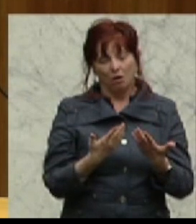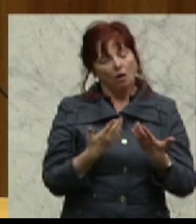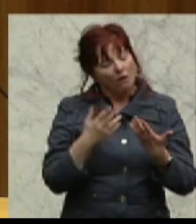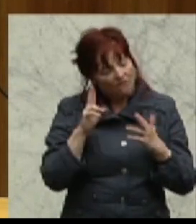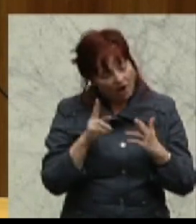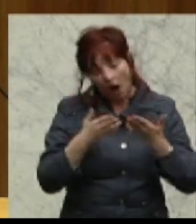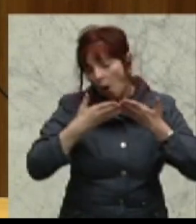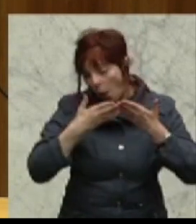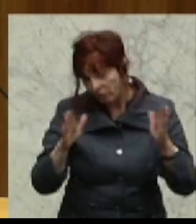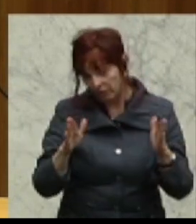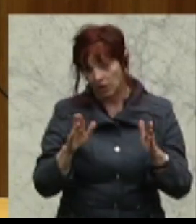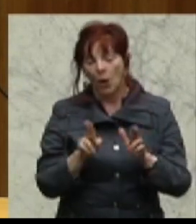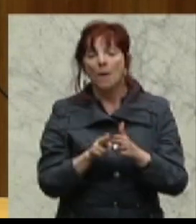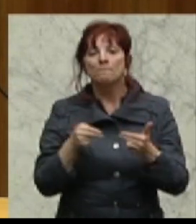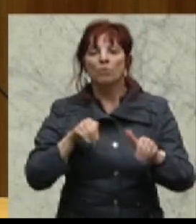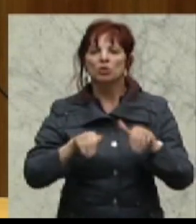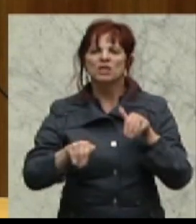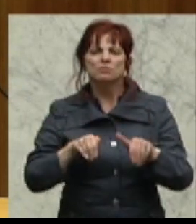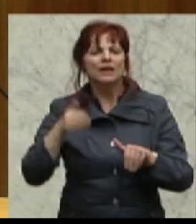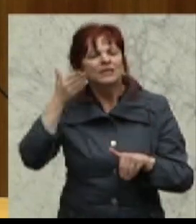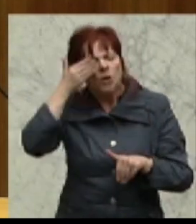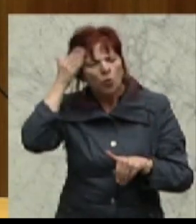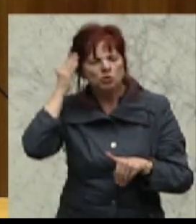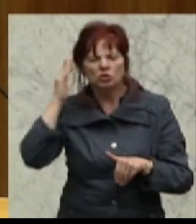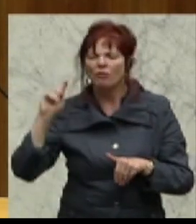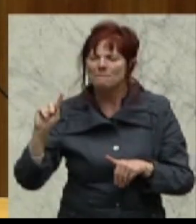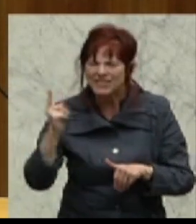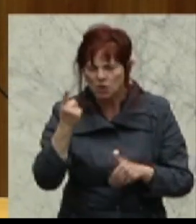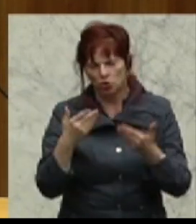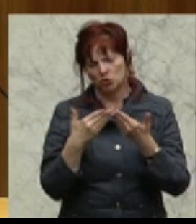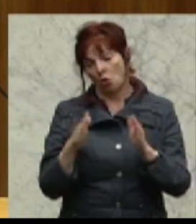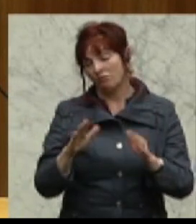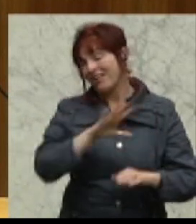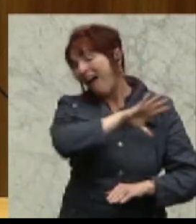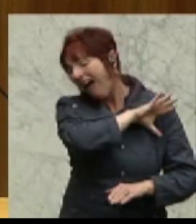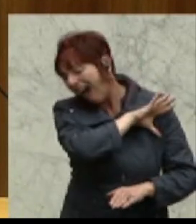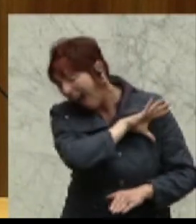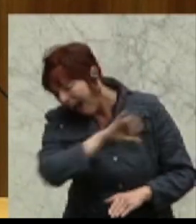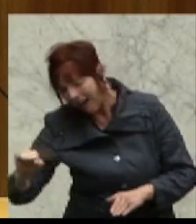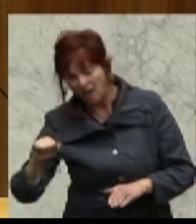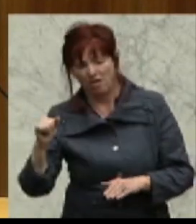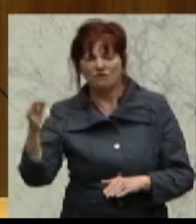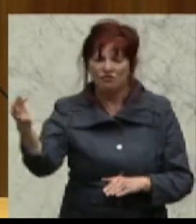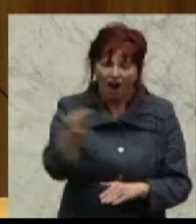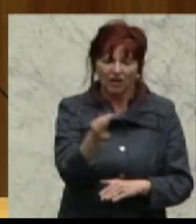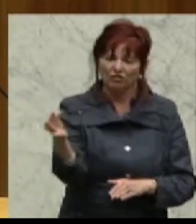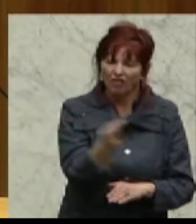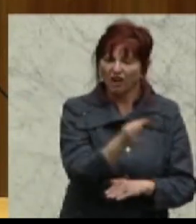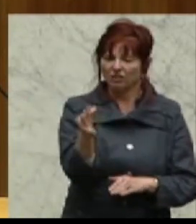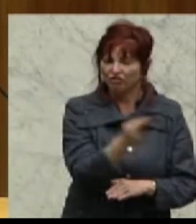Bundesminister Hunsdorfer alle Fragen zu Deli, alle Fragen zur Alpine